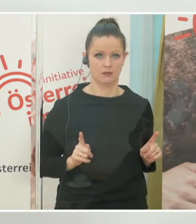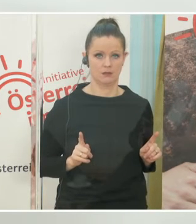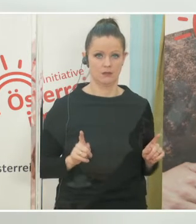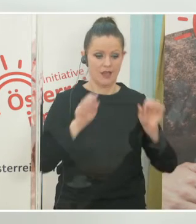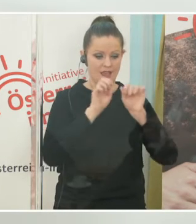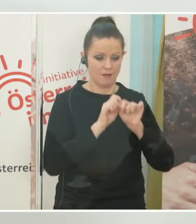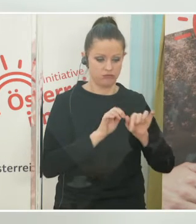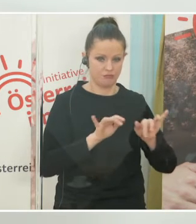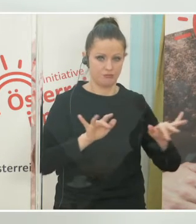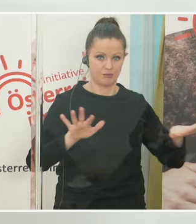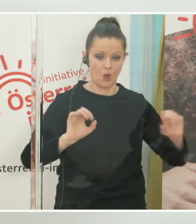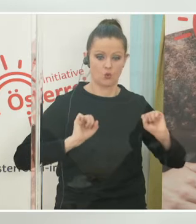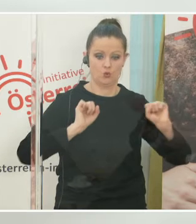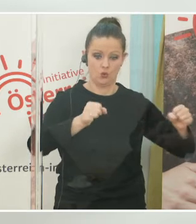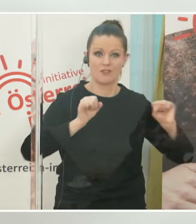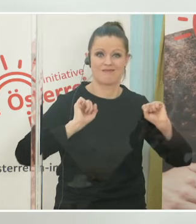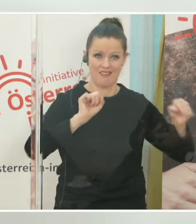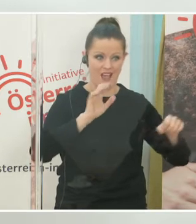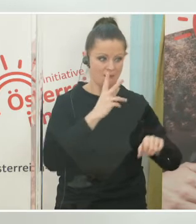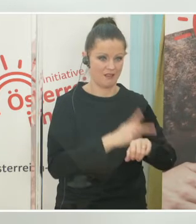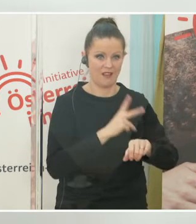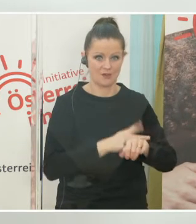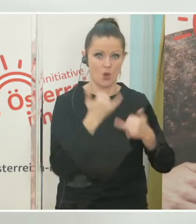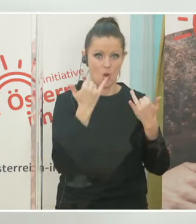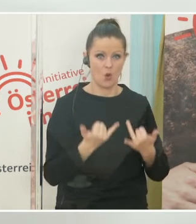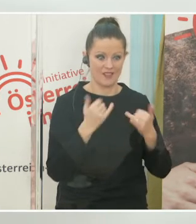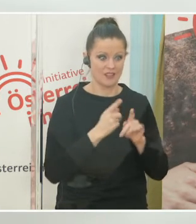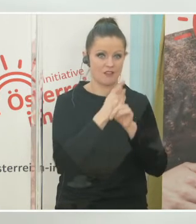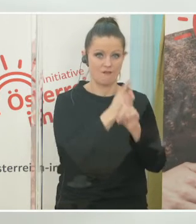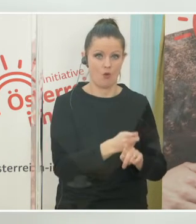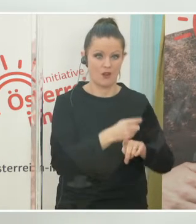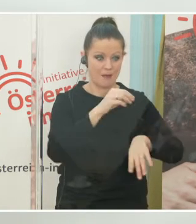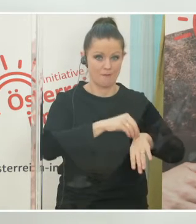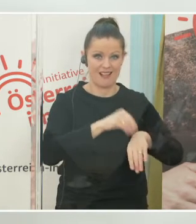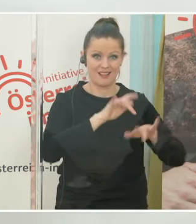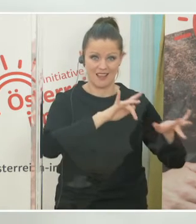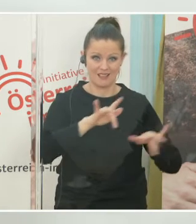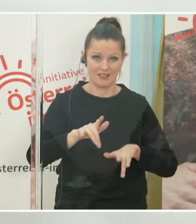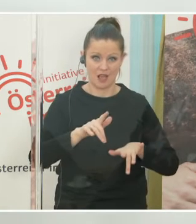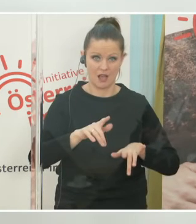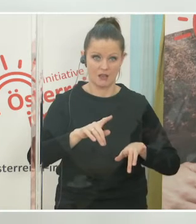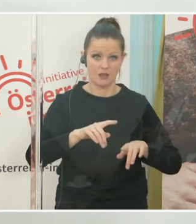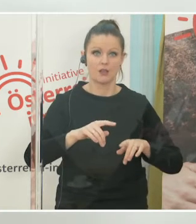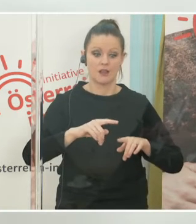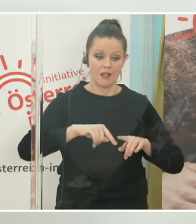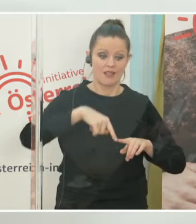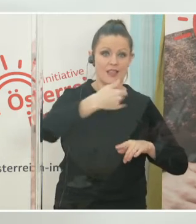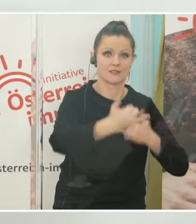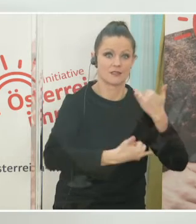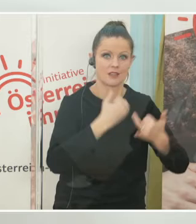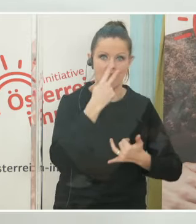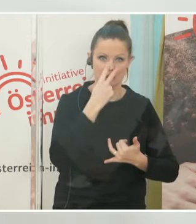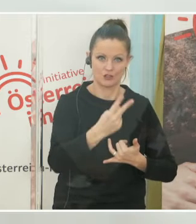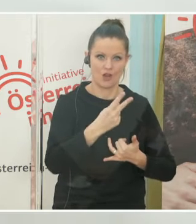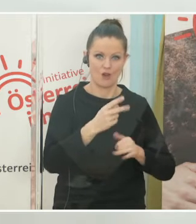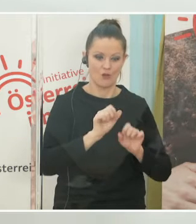Dynamik dieser Erkrankung und die bis dato registrierten Folgen auf ein weiteres Jahr einfach fortschreiben würden und